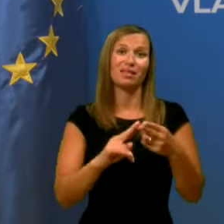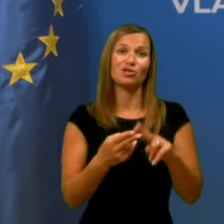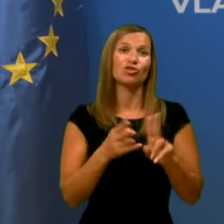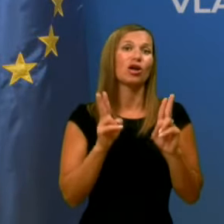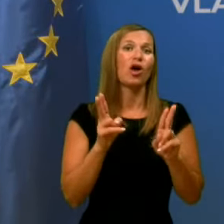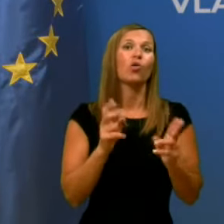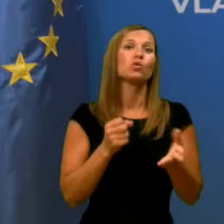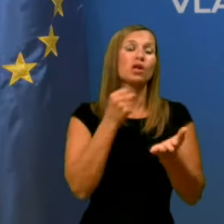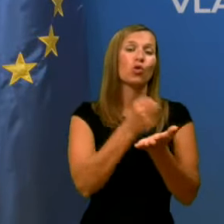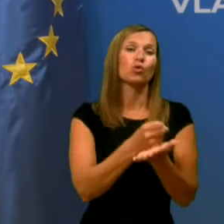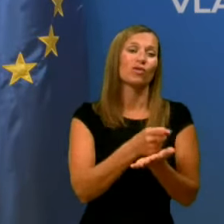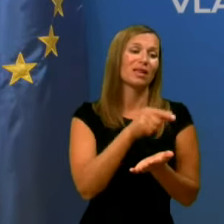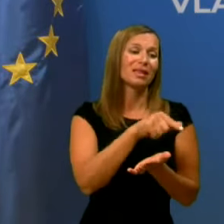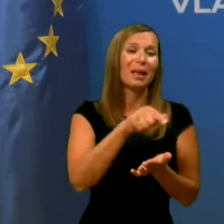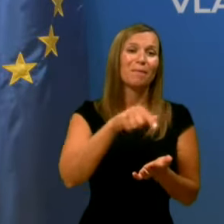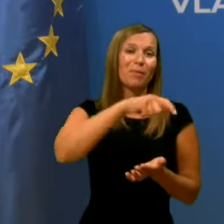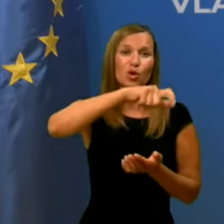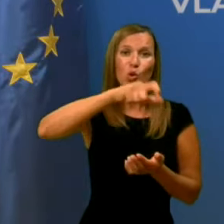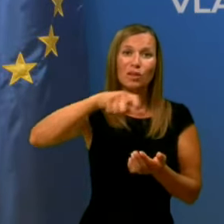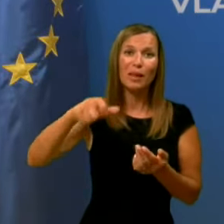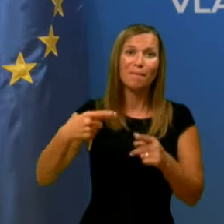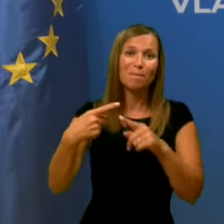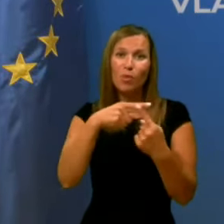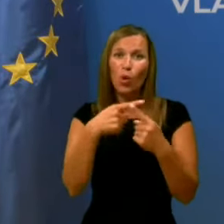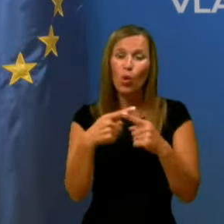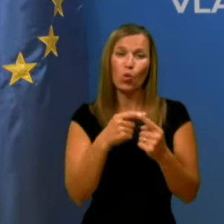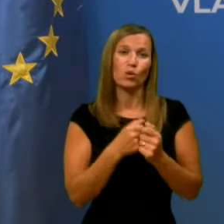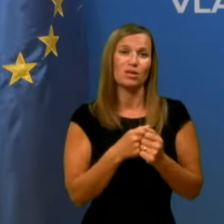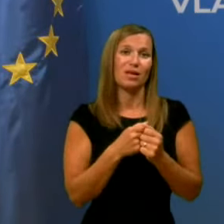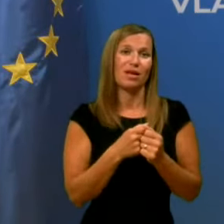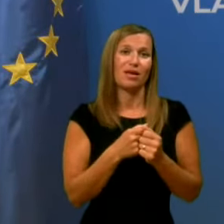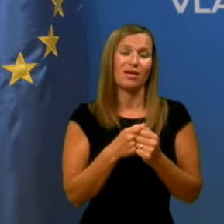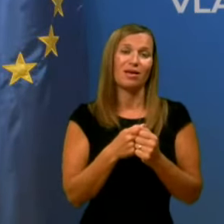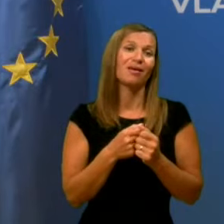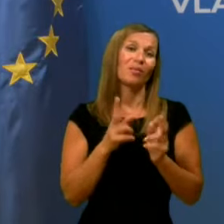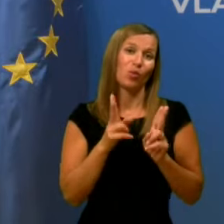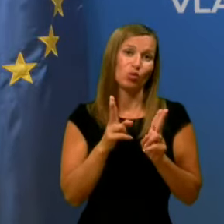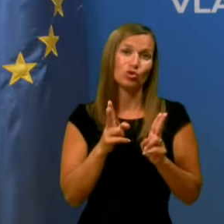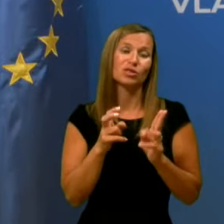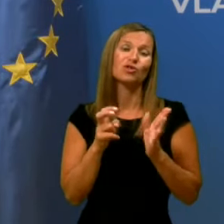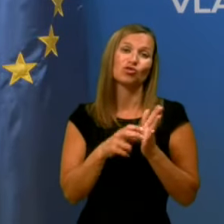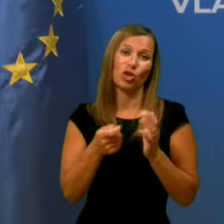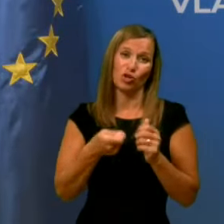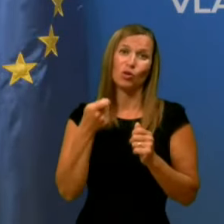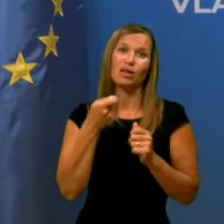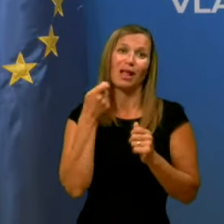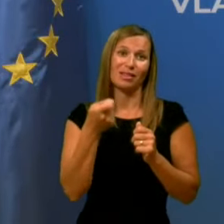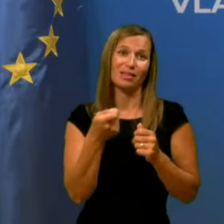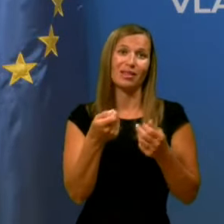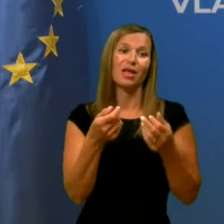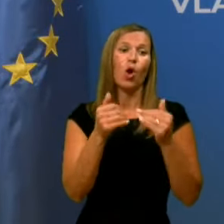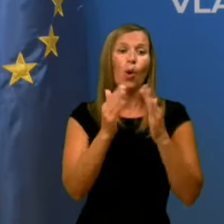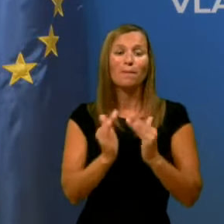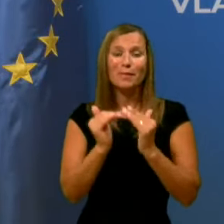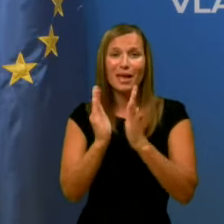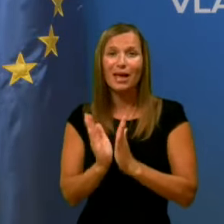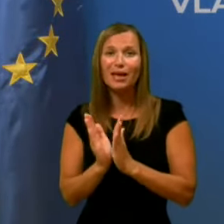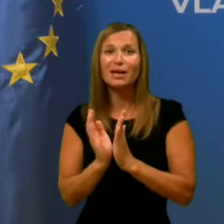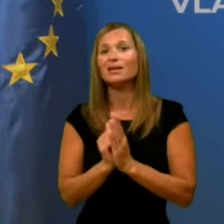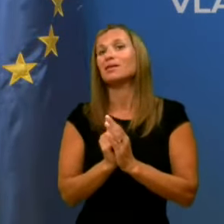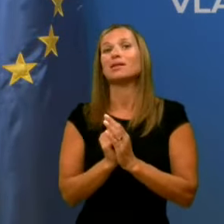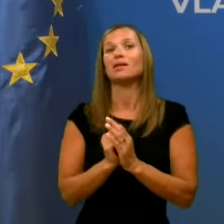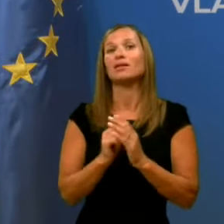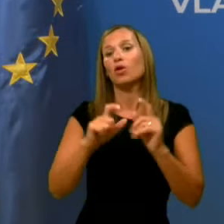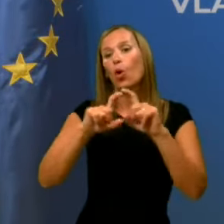tem ljudem pogoje, morda ne eno znotraj doma, možni so dodatni bivalni objekti, grado se sliši